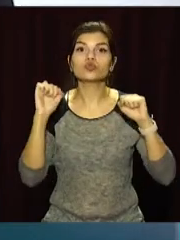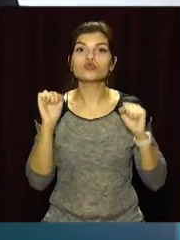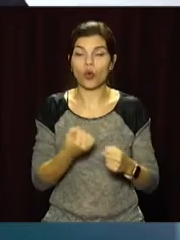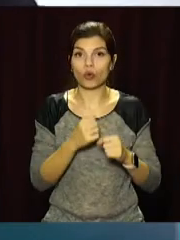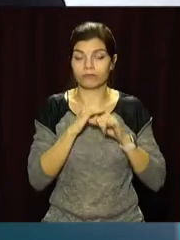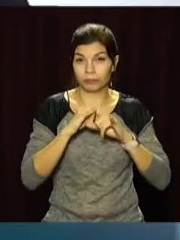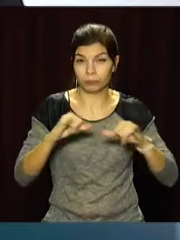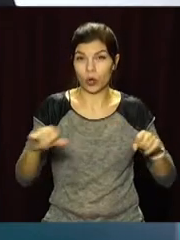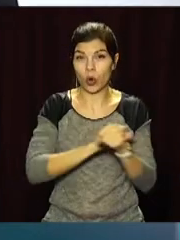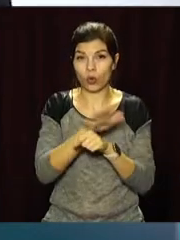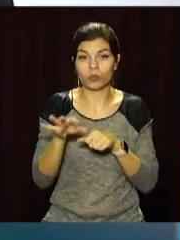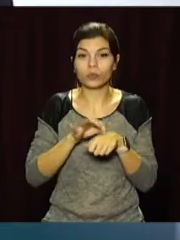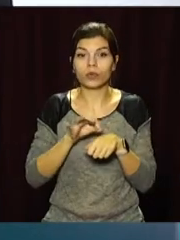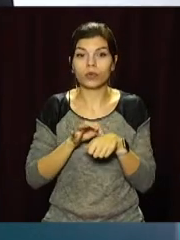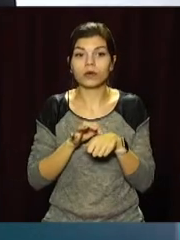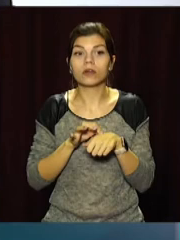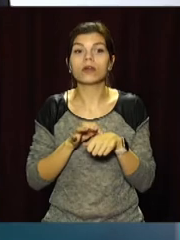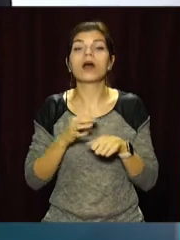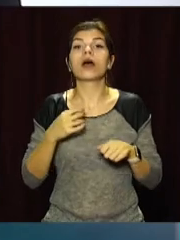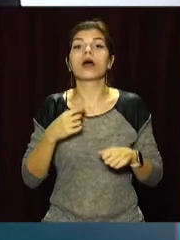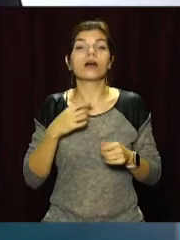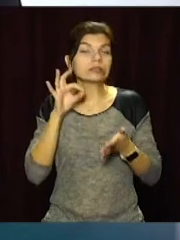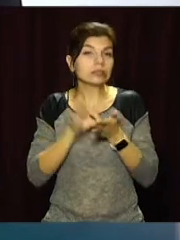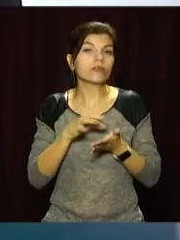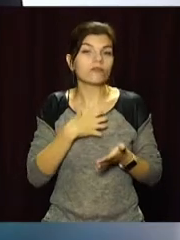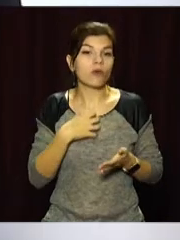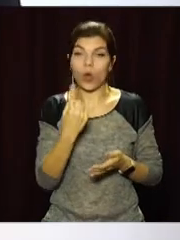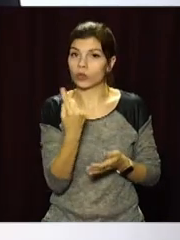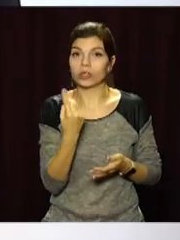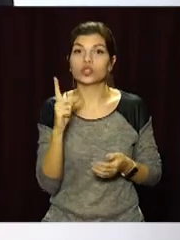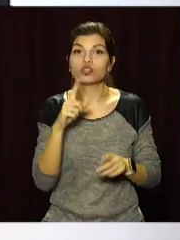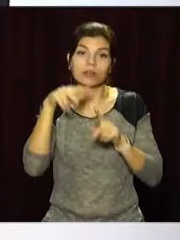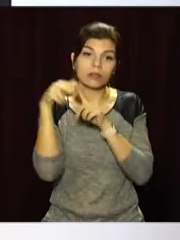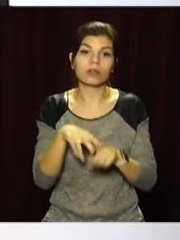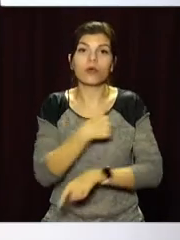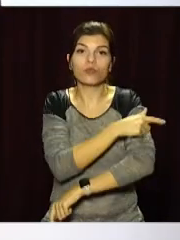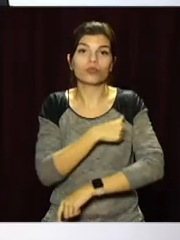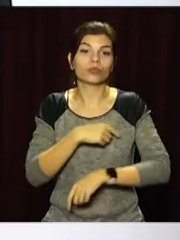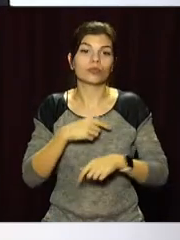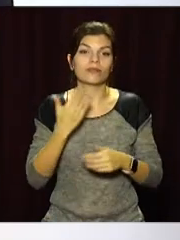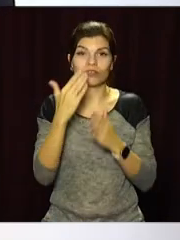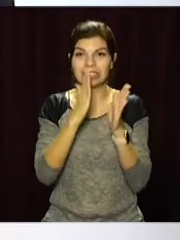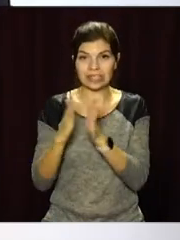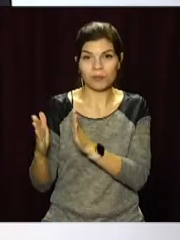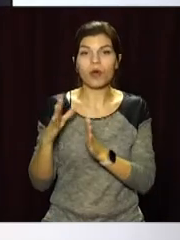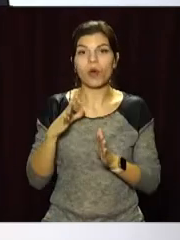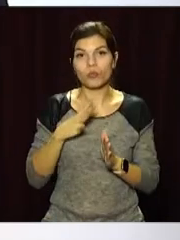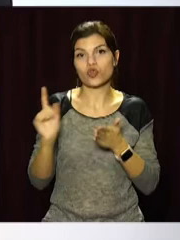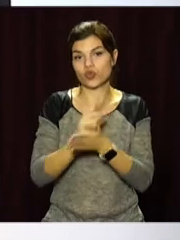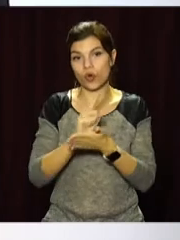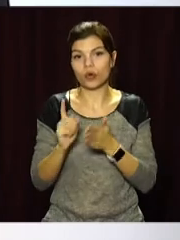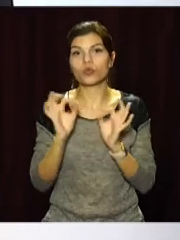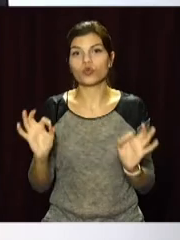розповсюджується ковід-19. Мета єдина, щоб навантаження на медичну систему було допустимо.